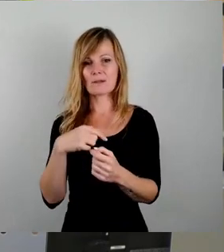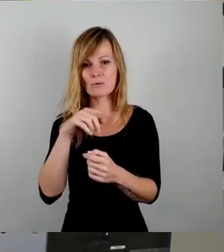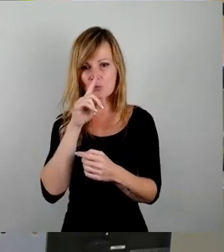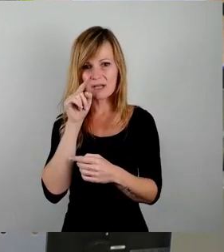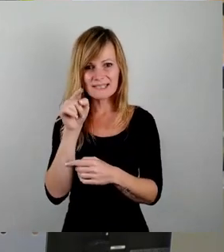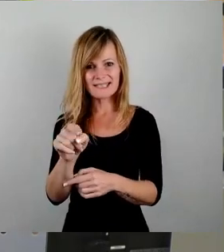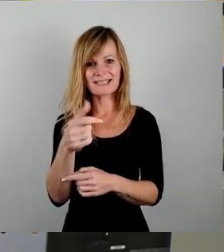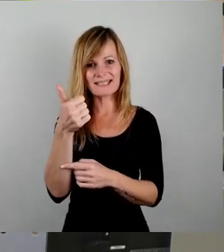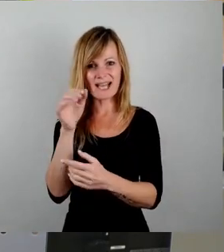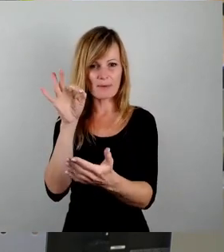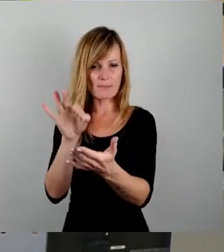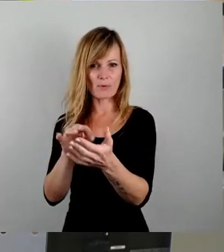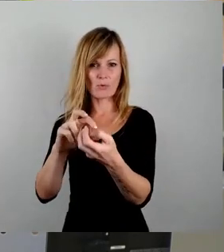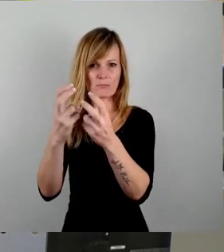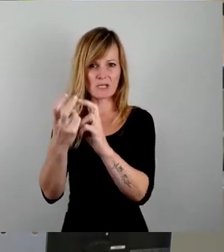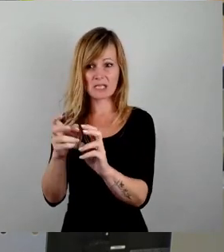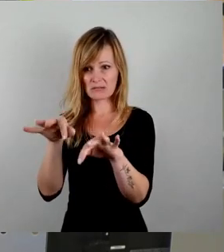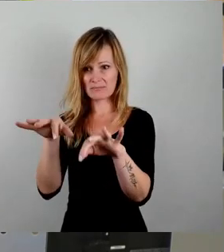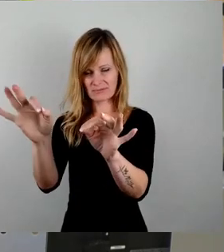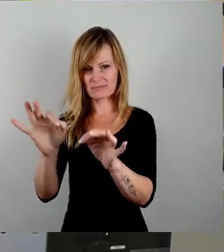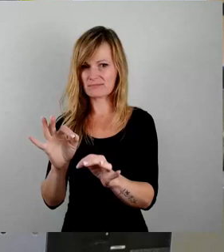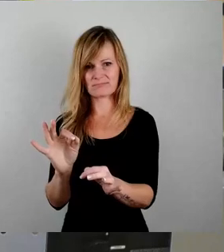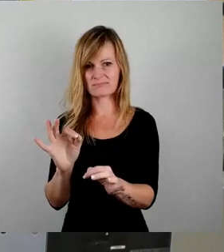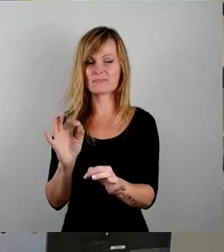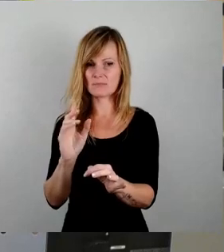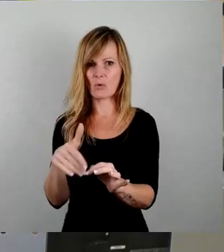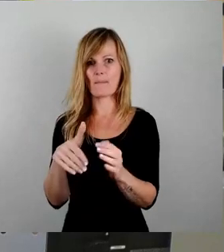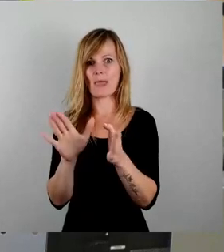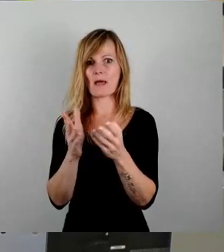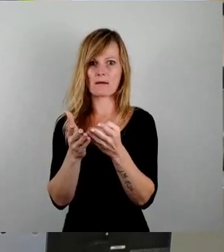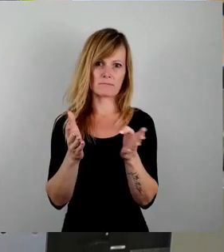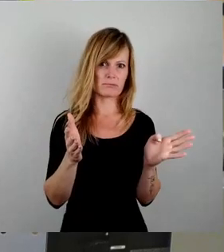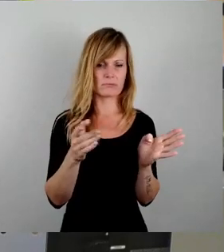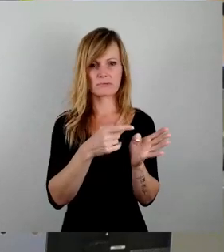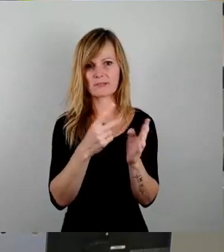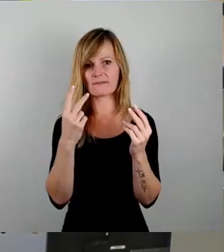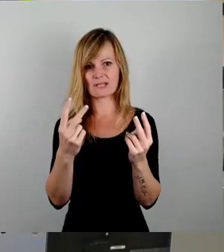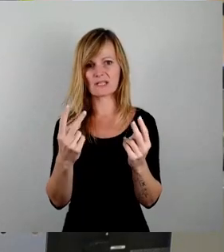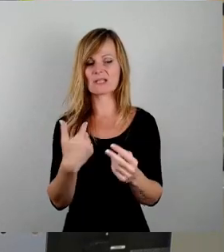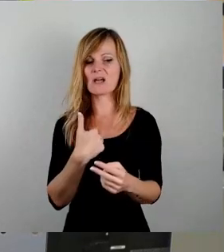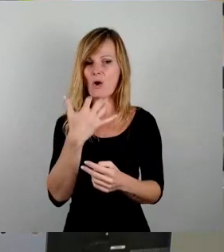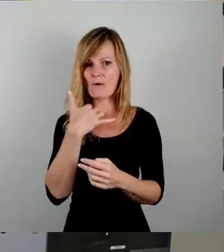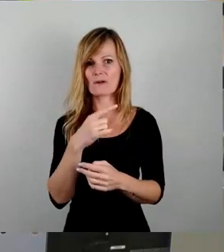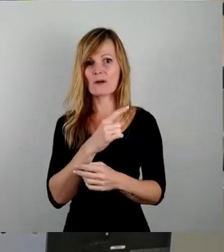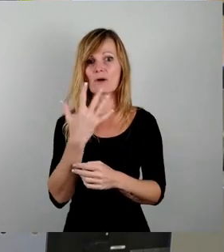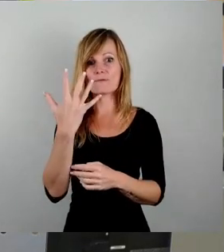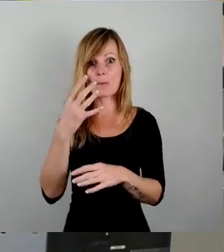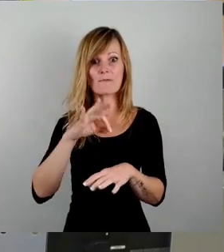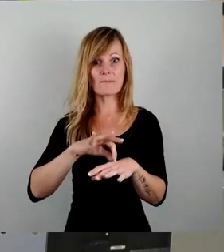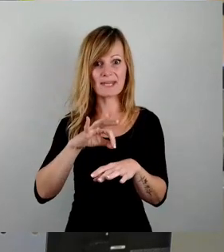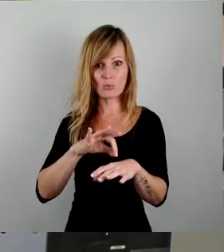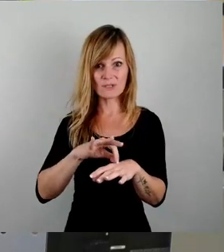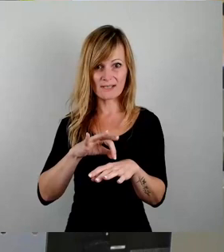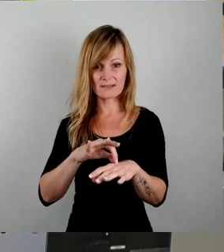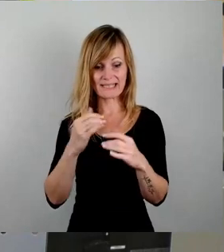einen Punktes, den ich vorhin nannte. Und ich habe nicht die Hoffnung, dass ich in fünf Minuten das gesamte Themenfeld abbilden